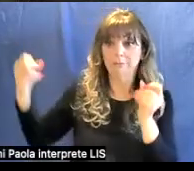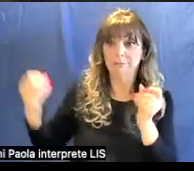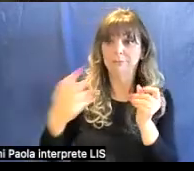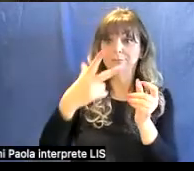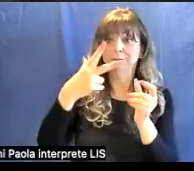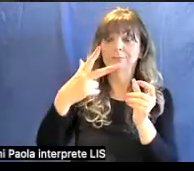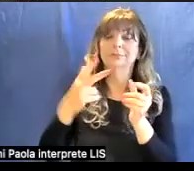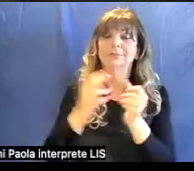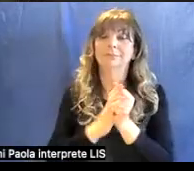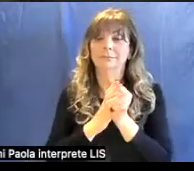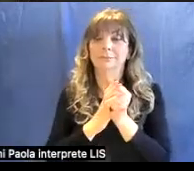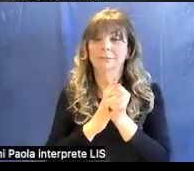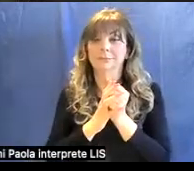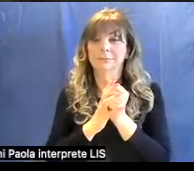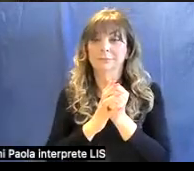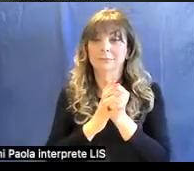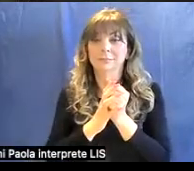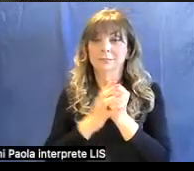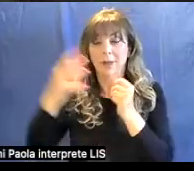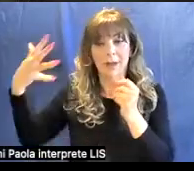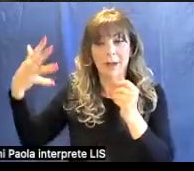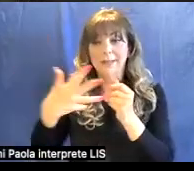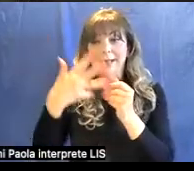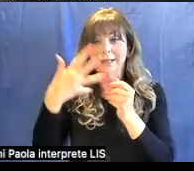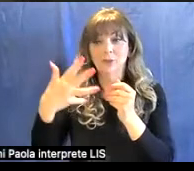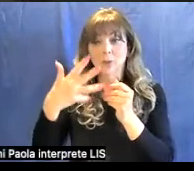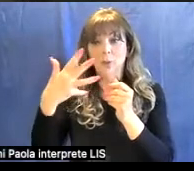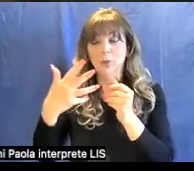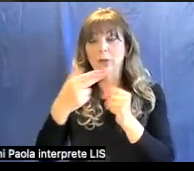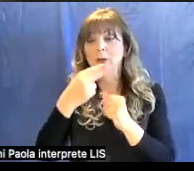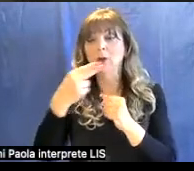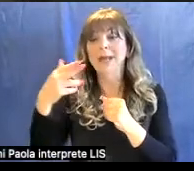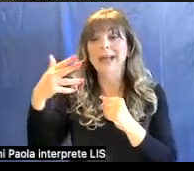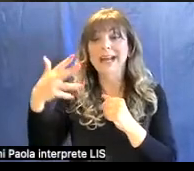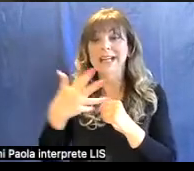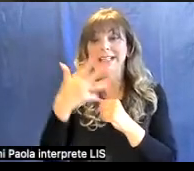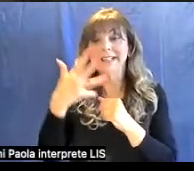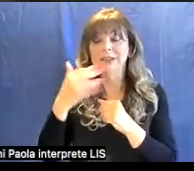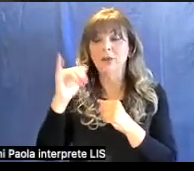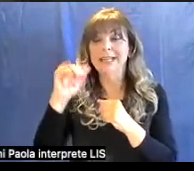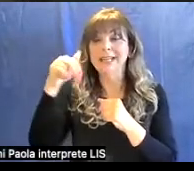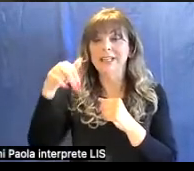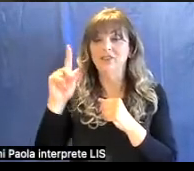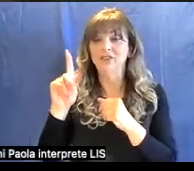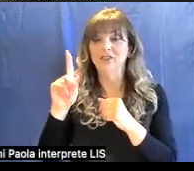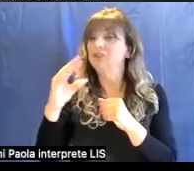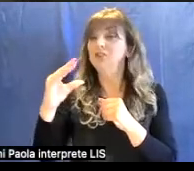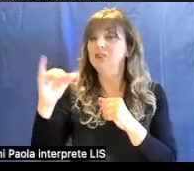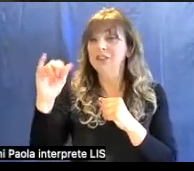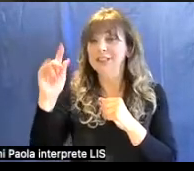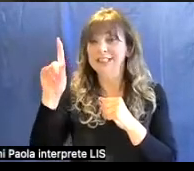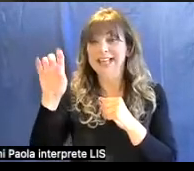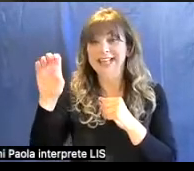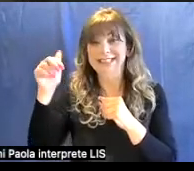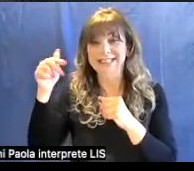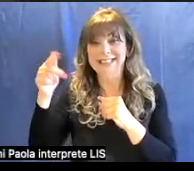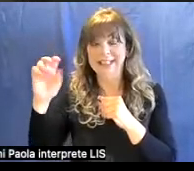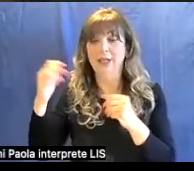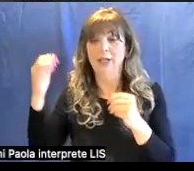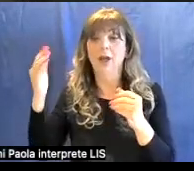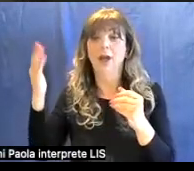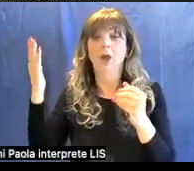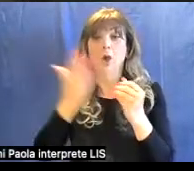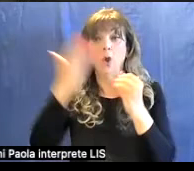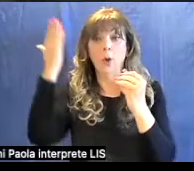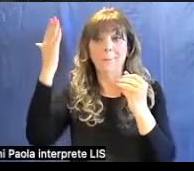emette appunto una radiazione, si chiama radiazione incidente. Questa radiazione colpisce